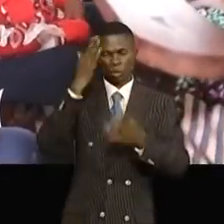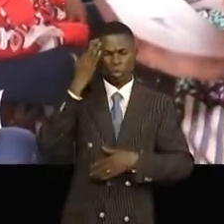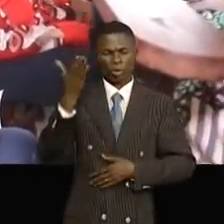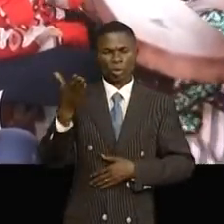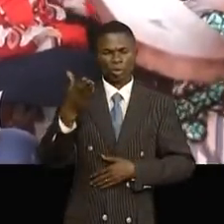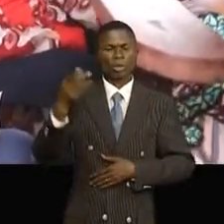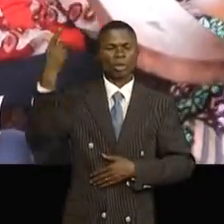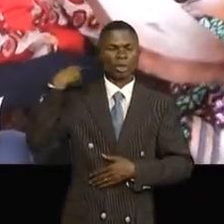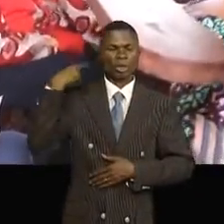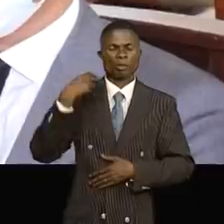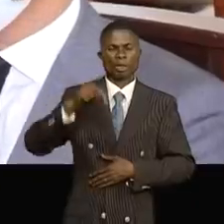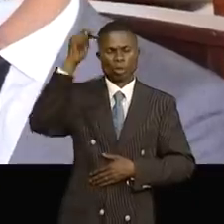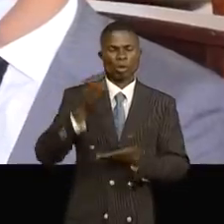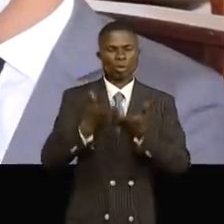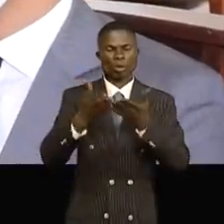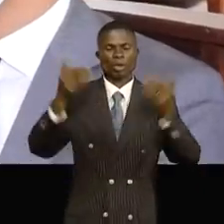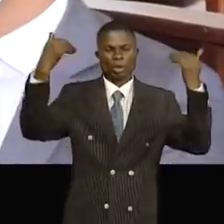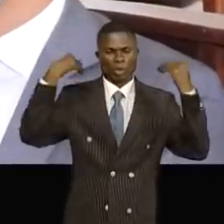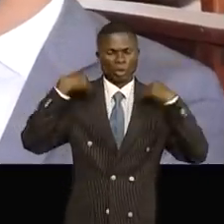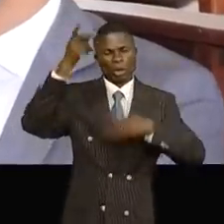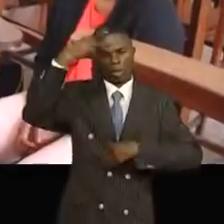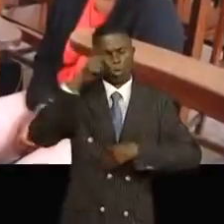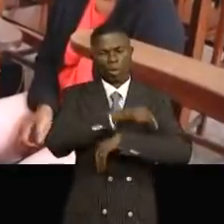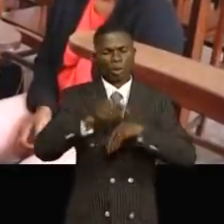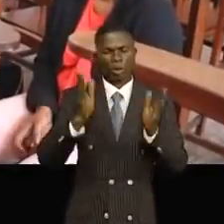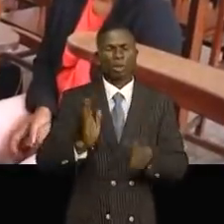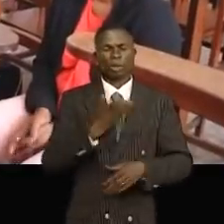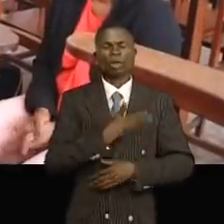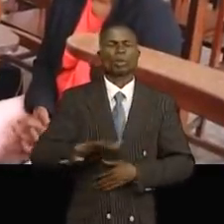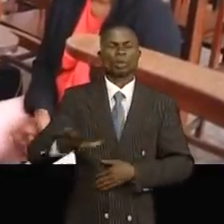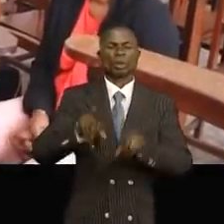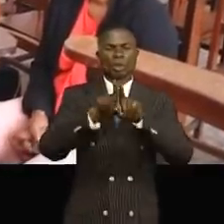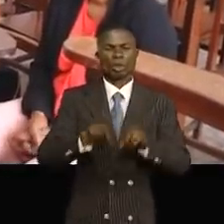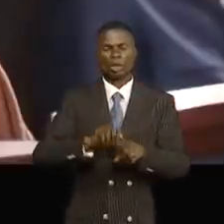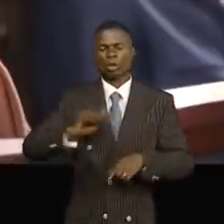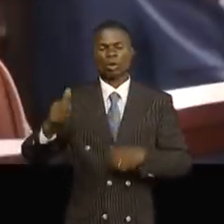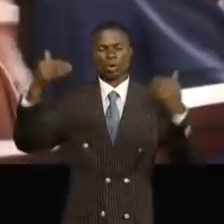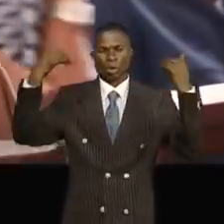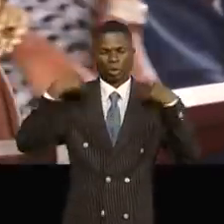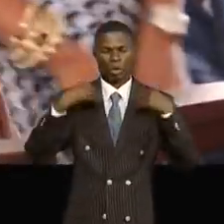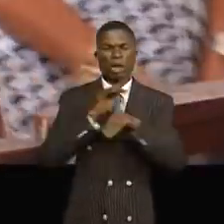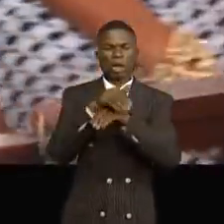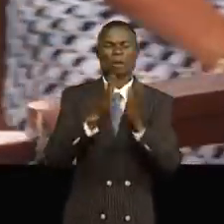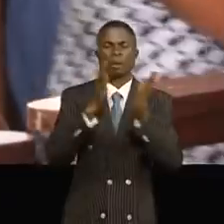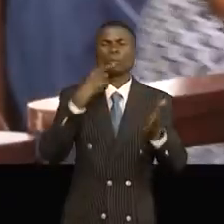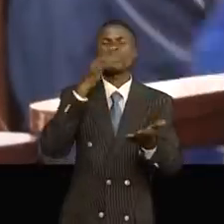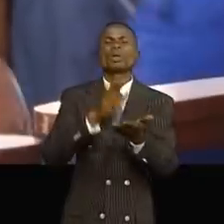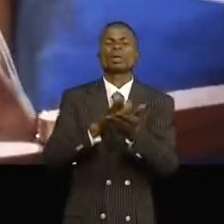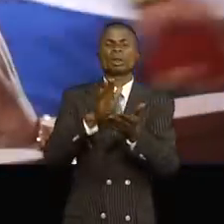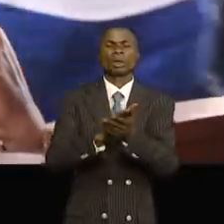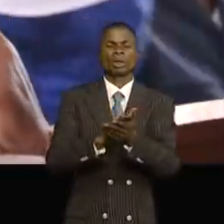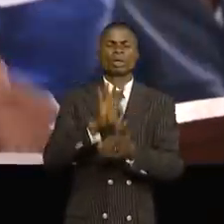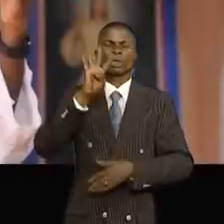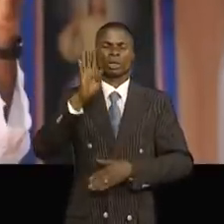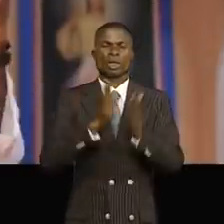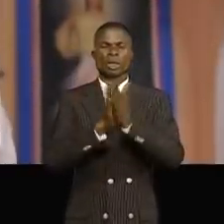les notabilités du Nord Kivu, les autorités politico-administratives du pays et autres dignités à la messe d'action des grâces le